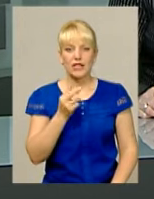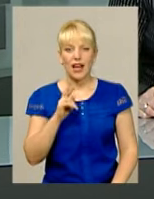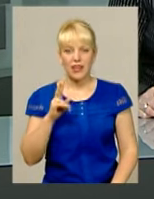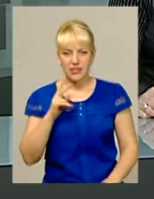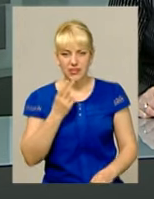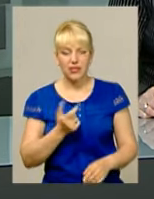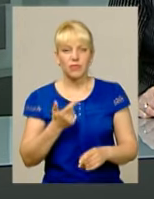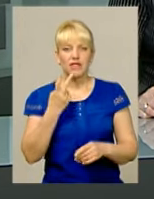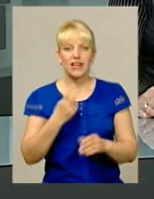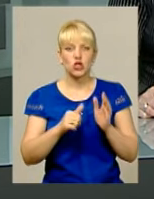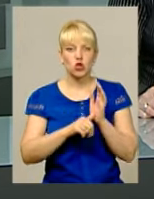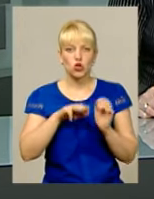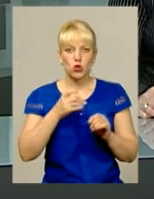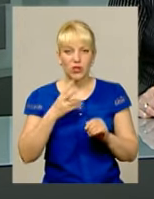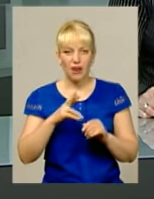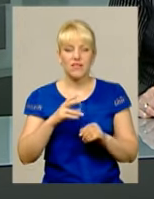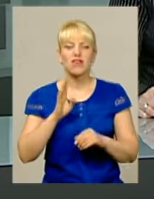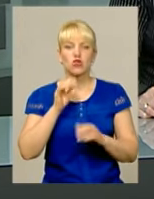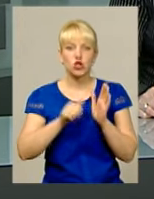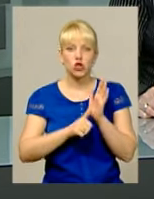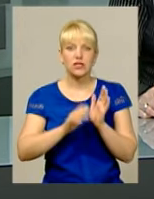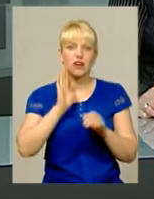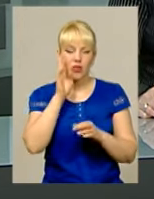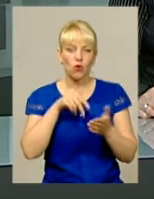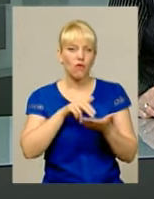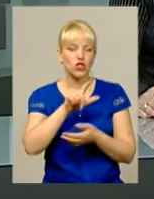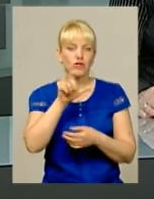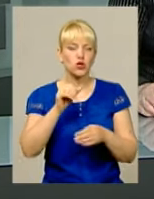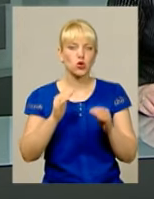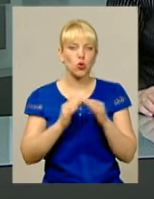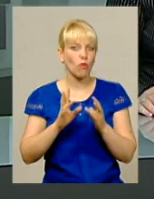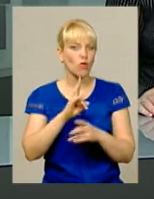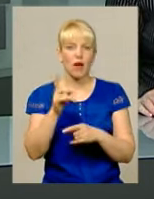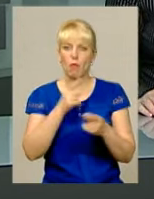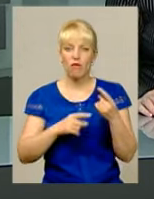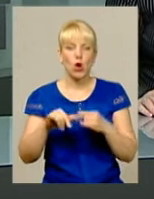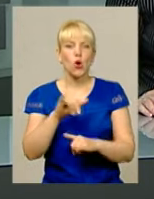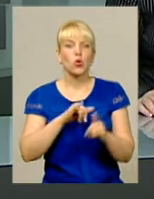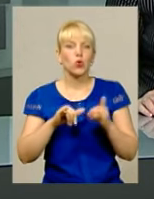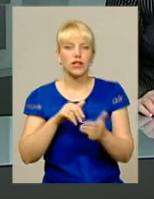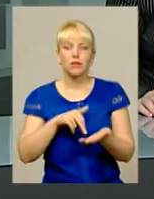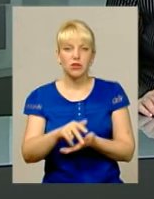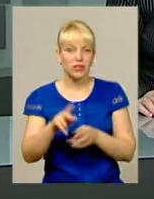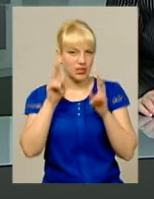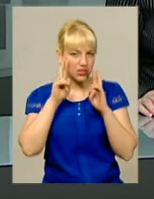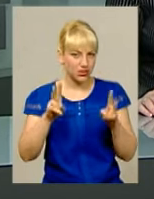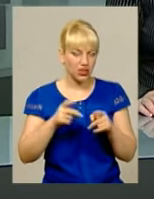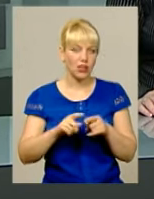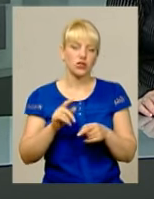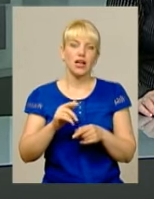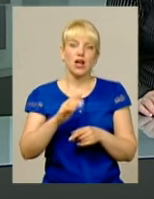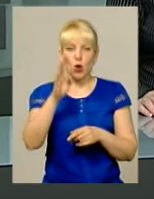травня в 6-й ранку вийшов з дому і досі не повернувся Куди він попрямував та де може перебувати ніхто не знає